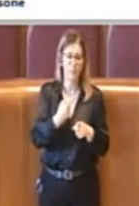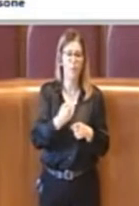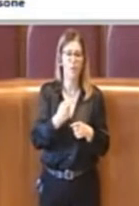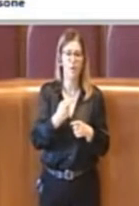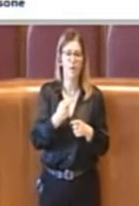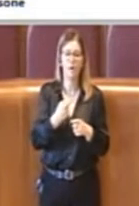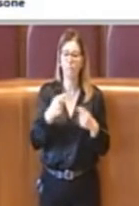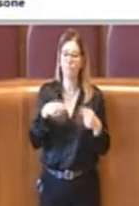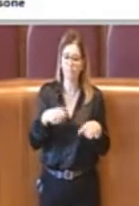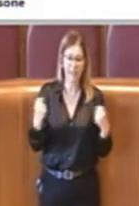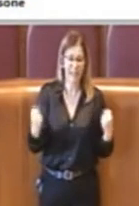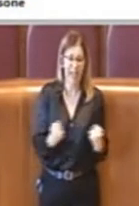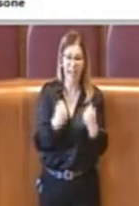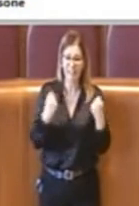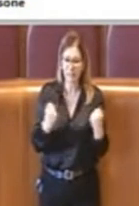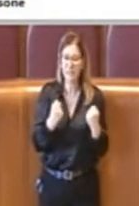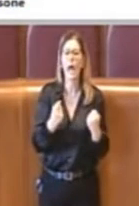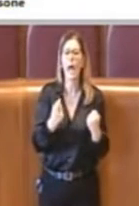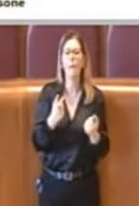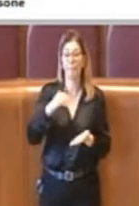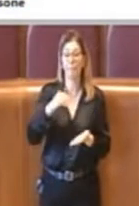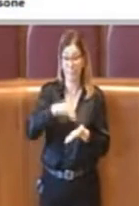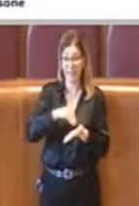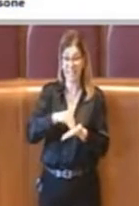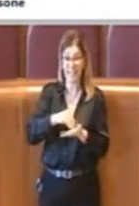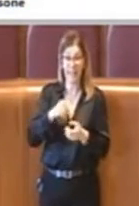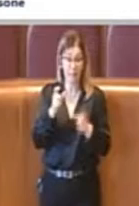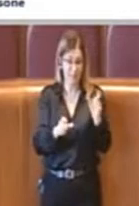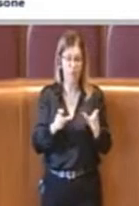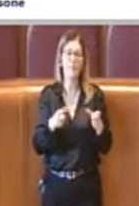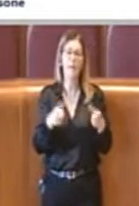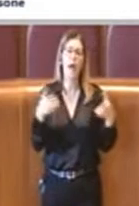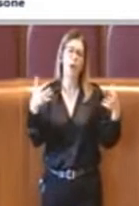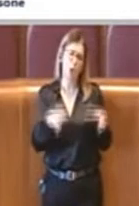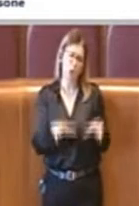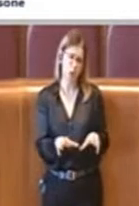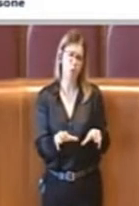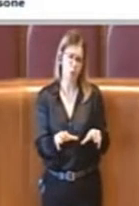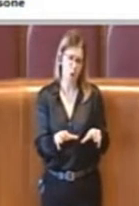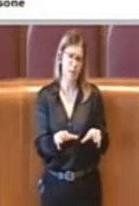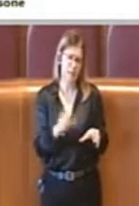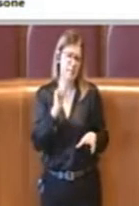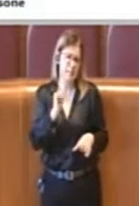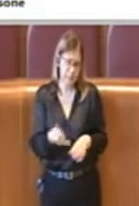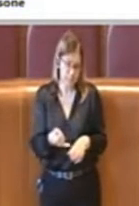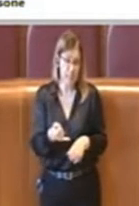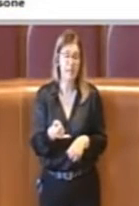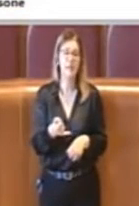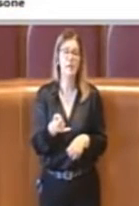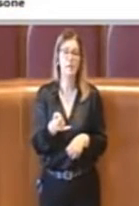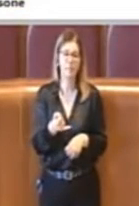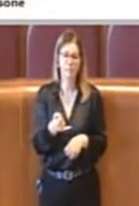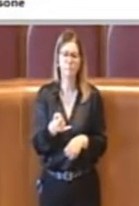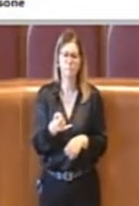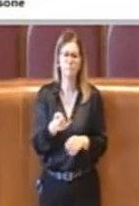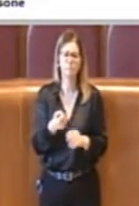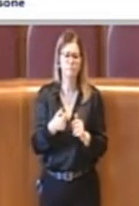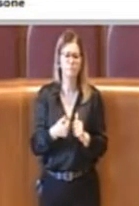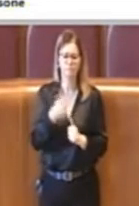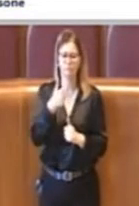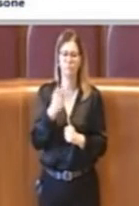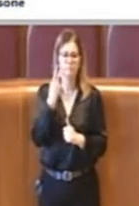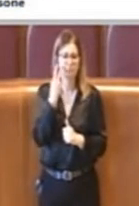di attività ridotte, finanziamenti che pertanto partono un principio di riconoscimento della